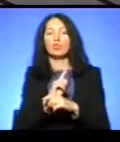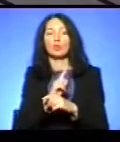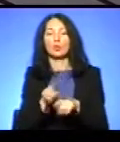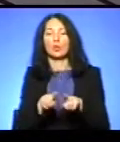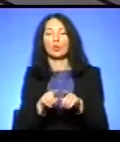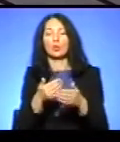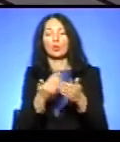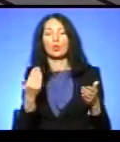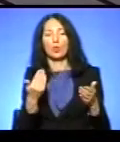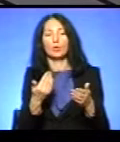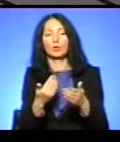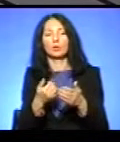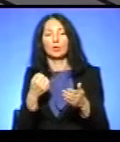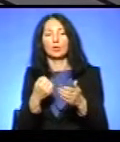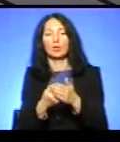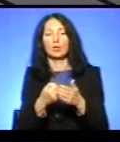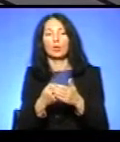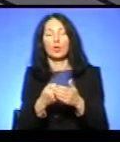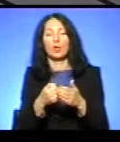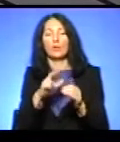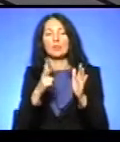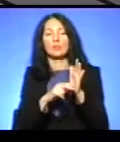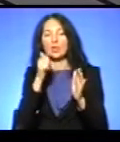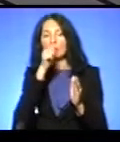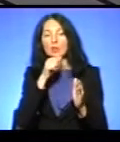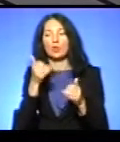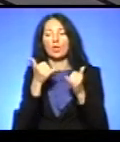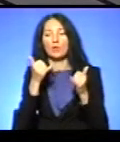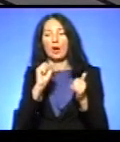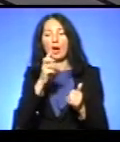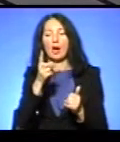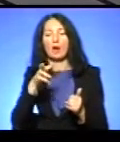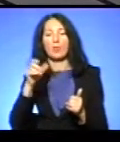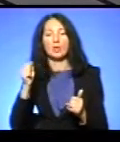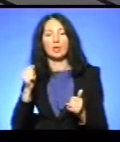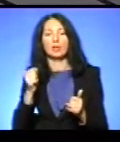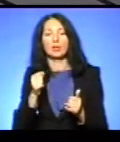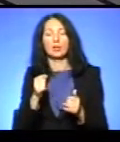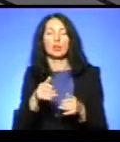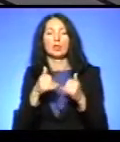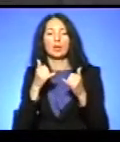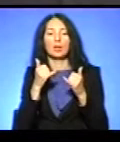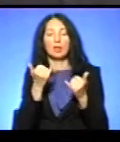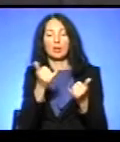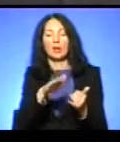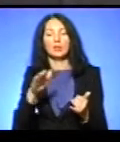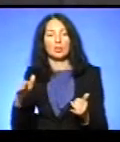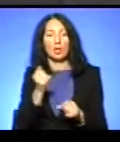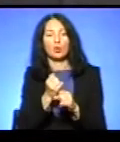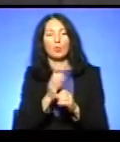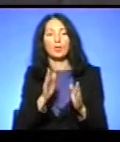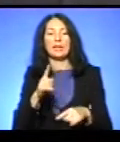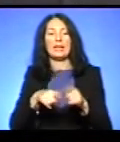18 років, ми знаємо, вихмалиті здійснюють для діток лише з рідного донора, правильно? Рідного, який повністю